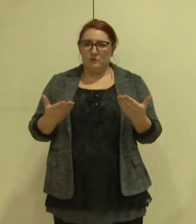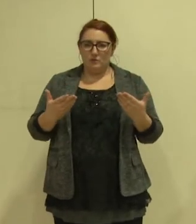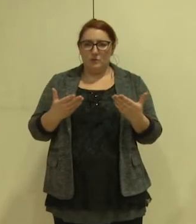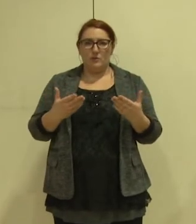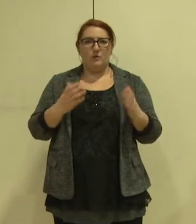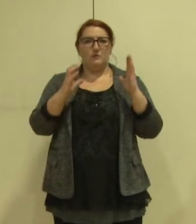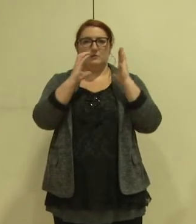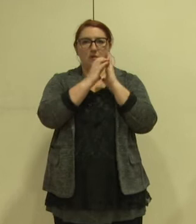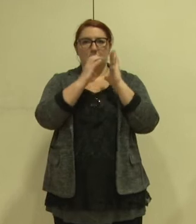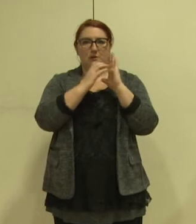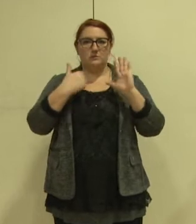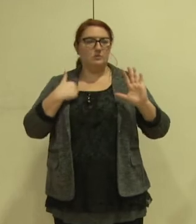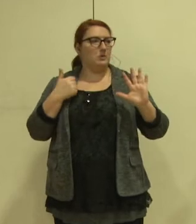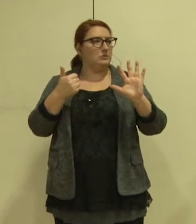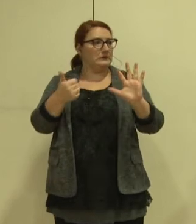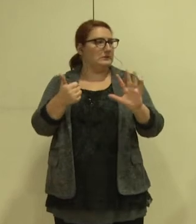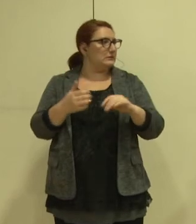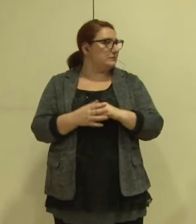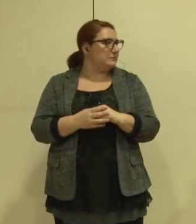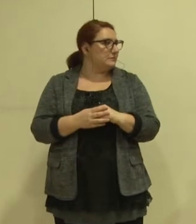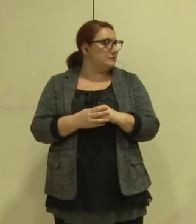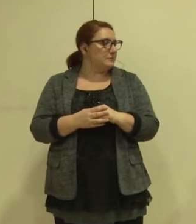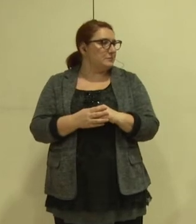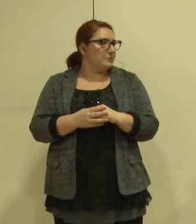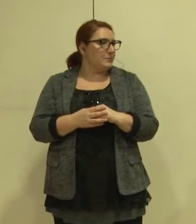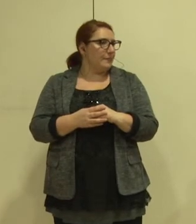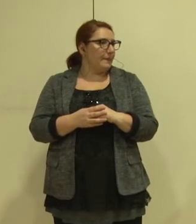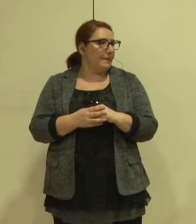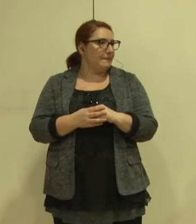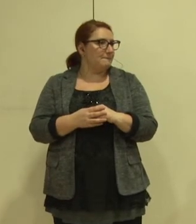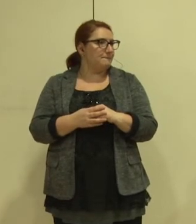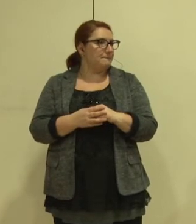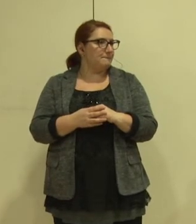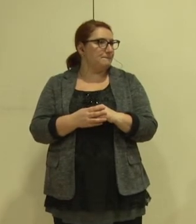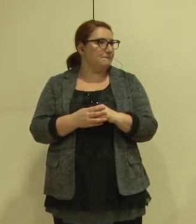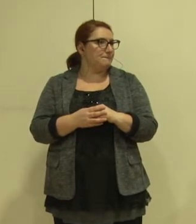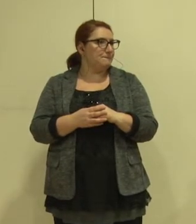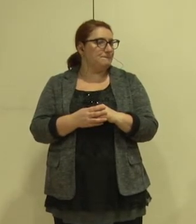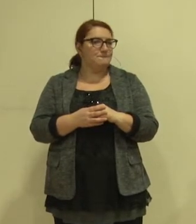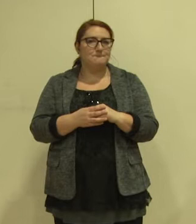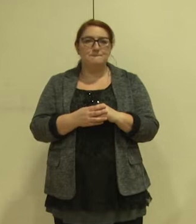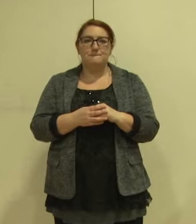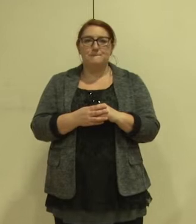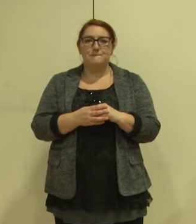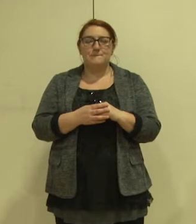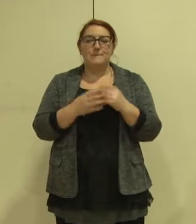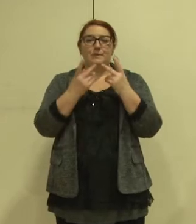par la délibération numéro 6, l'entrée de la commune d'Alvare